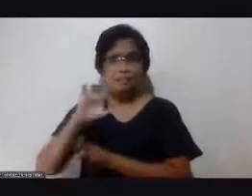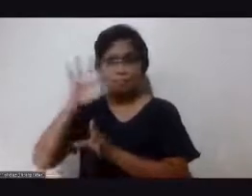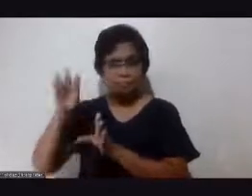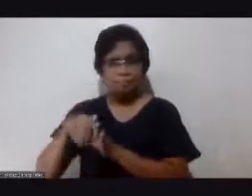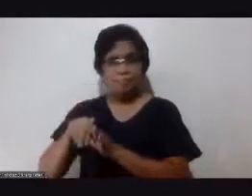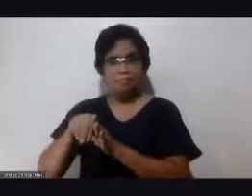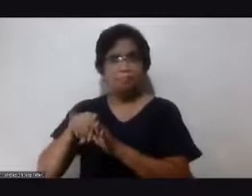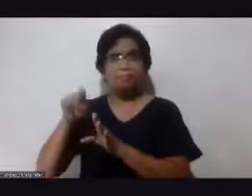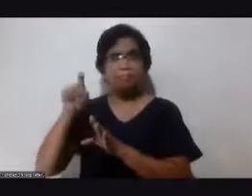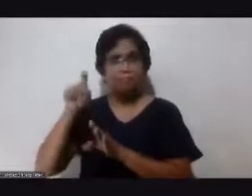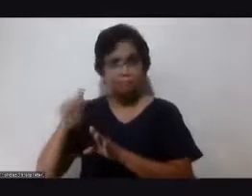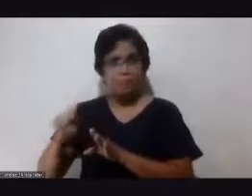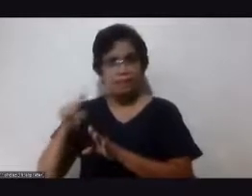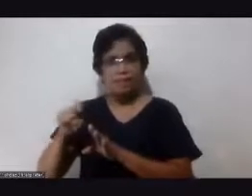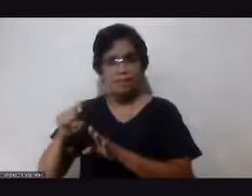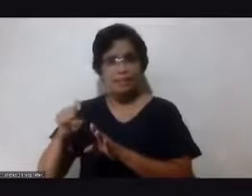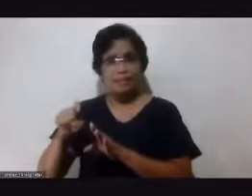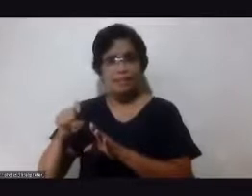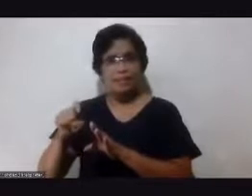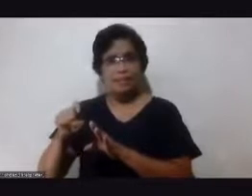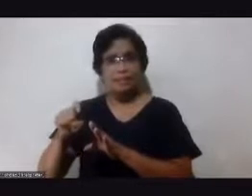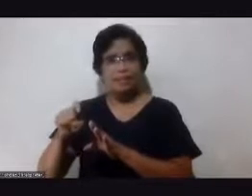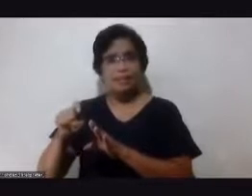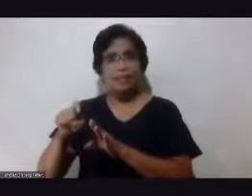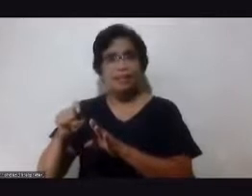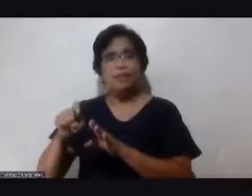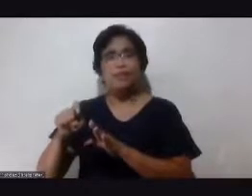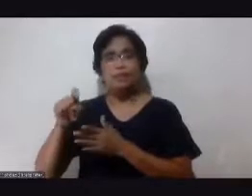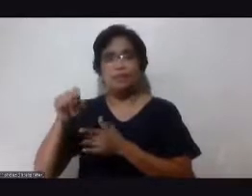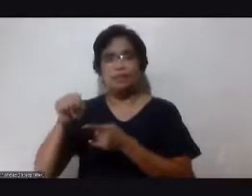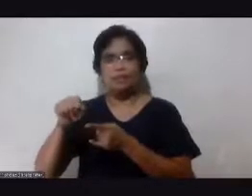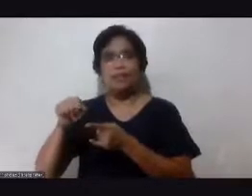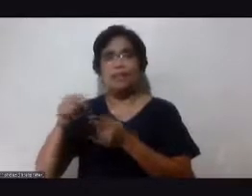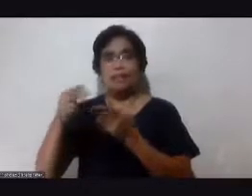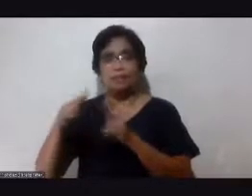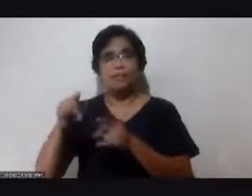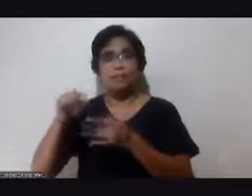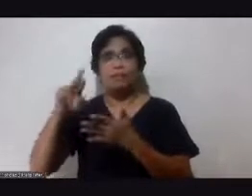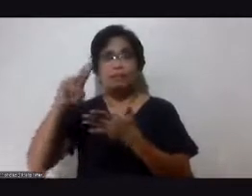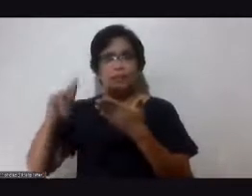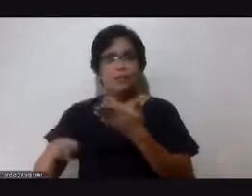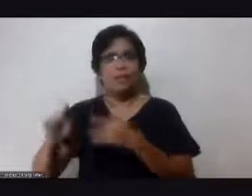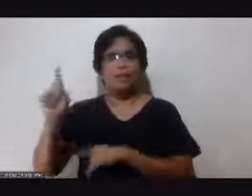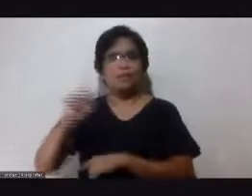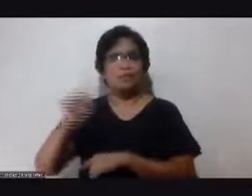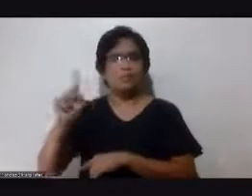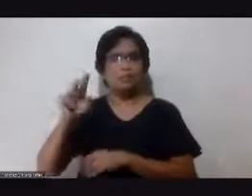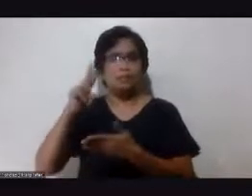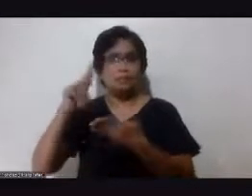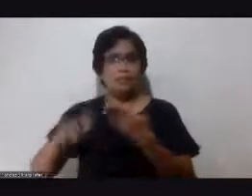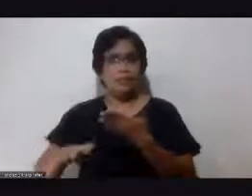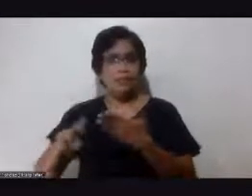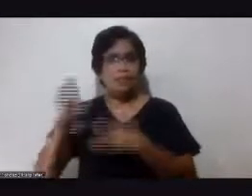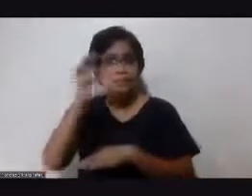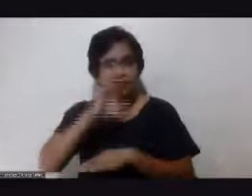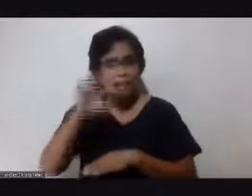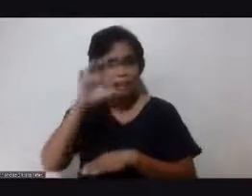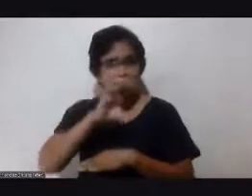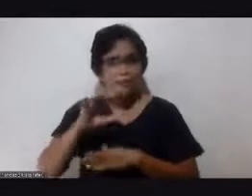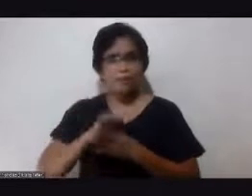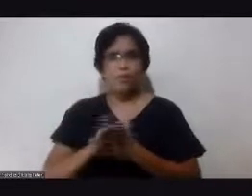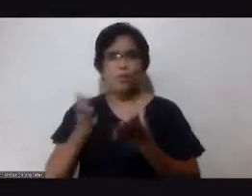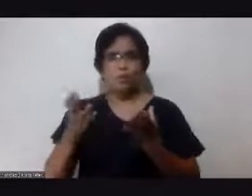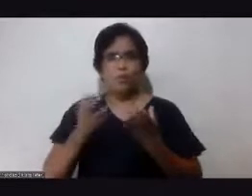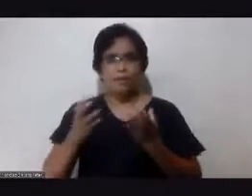plays up adds up dun sa resulta na hinahanap natin. Anong resulta na hinahanap natin? Gusto natin sana